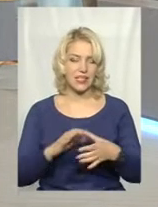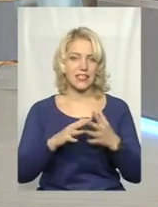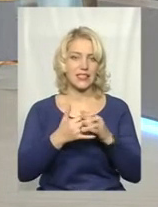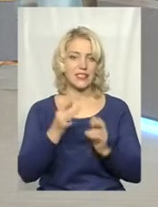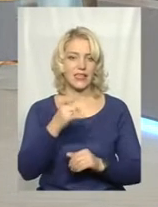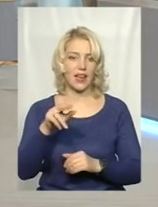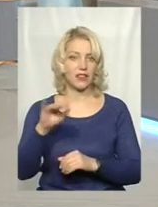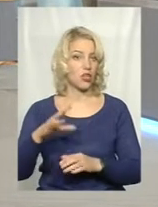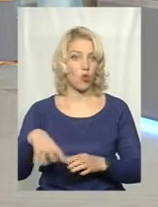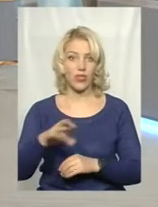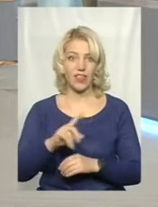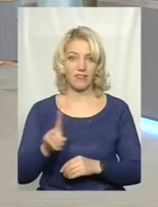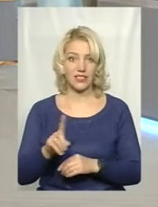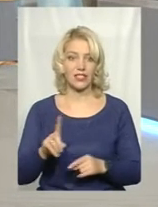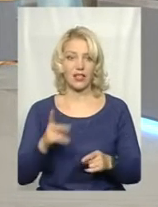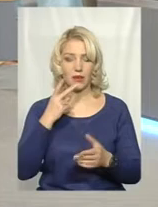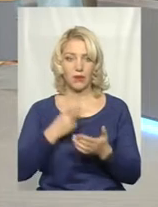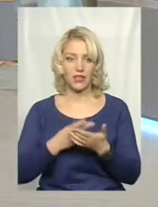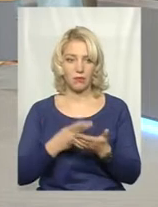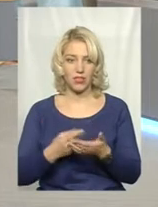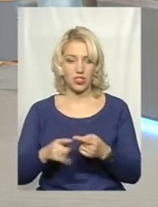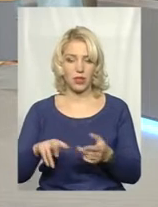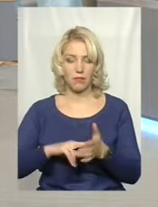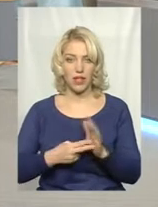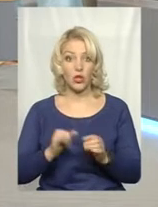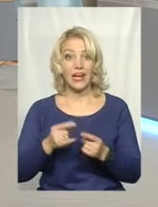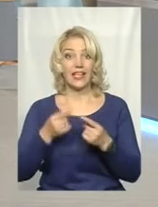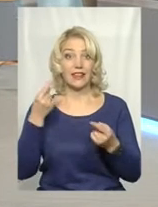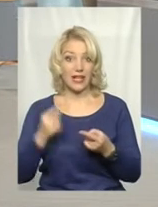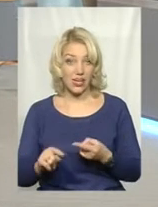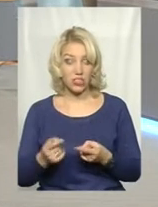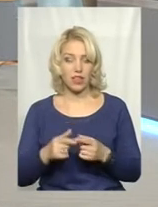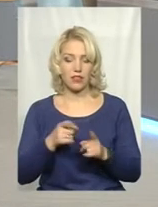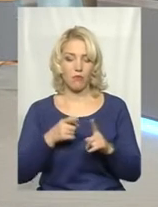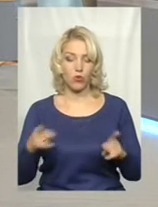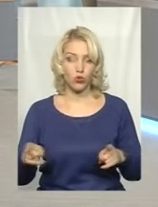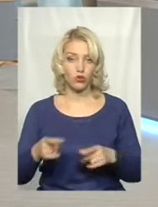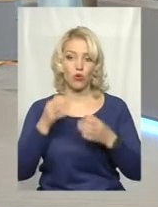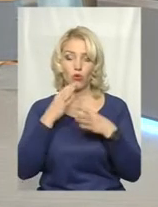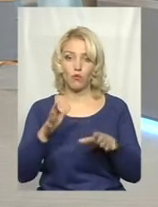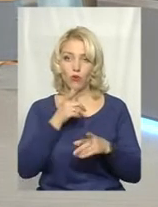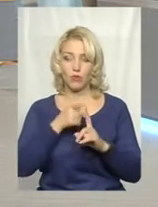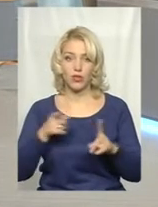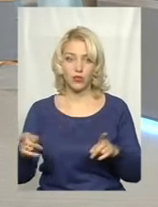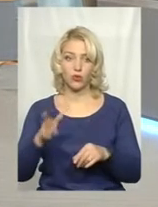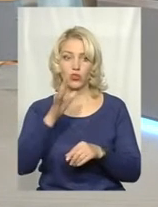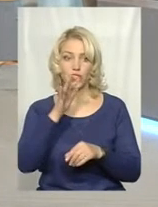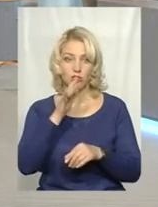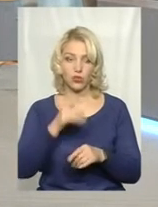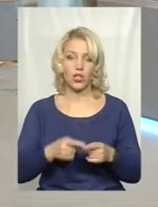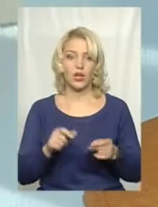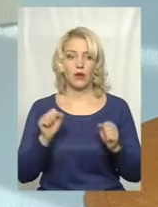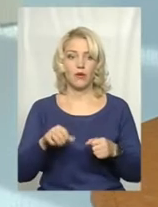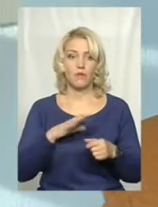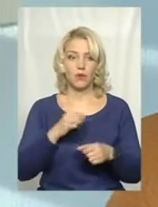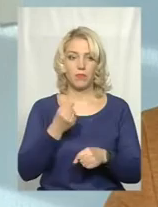рад. Але не всі, які передбачені планом. І решта на протязі любого періоду часу, до, так, мовити,